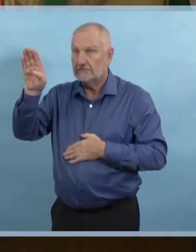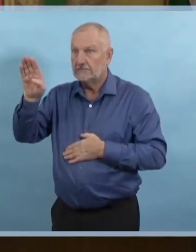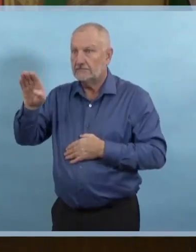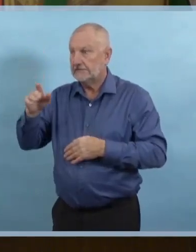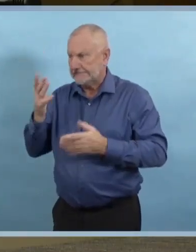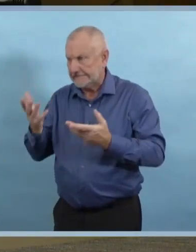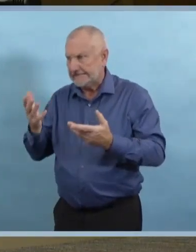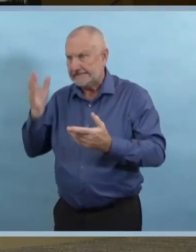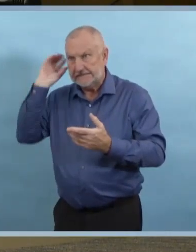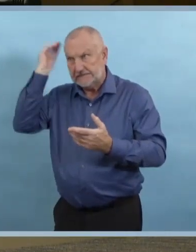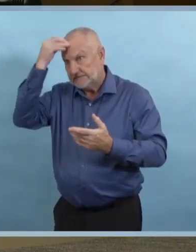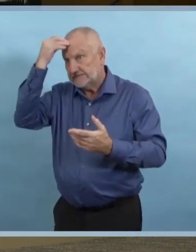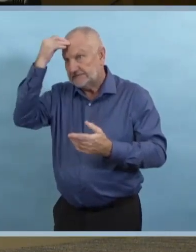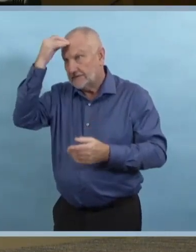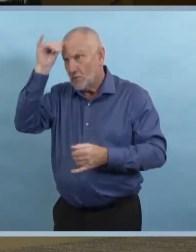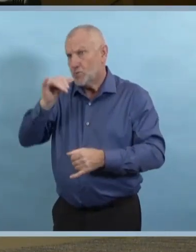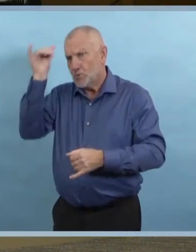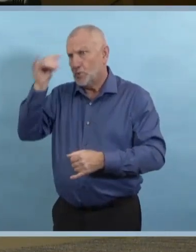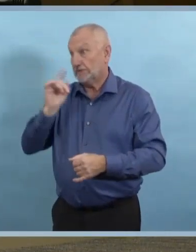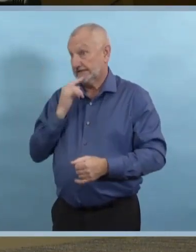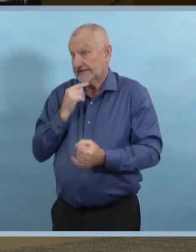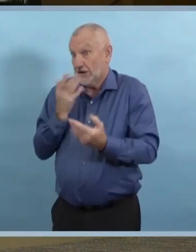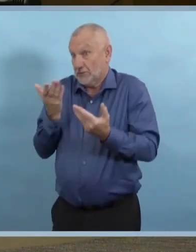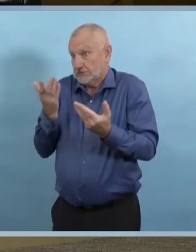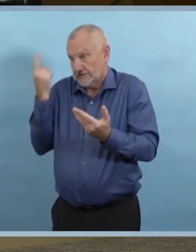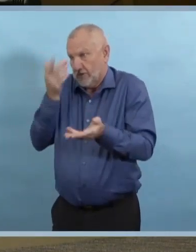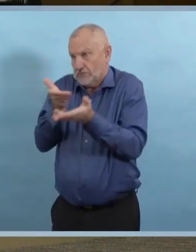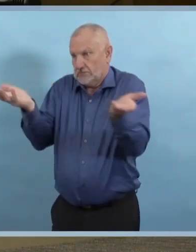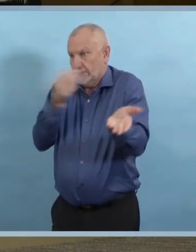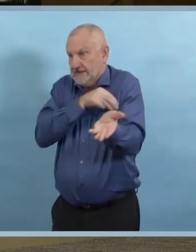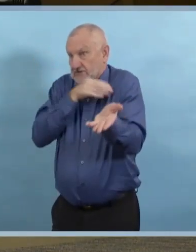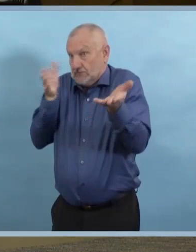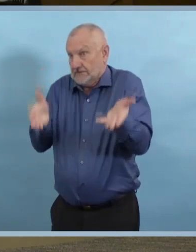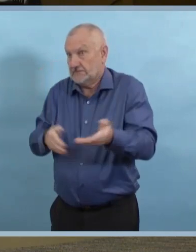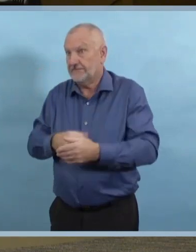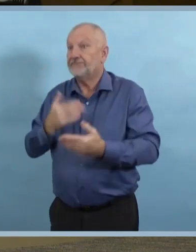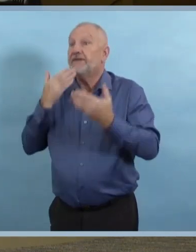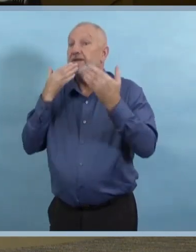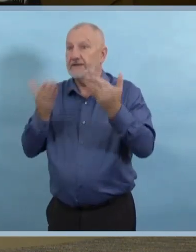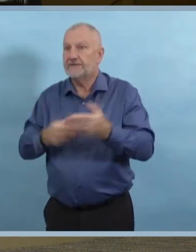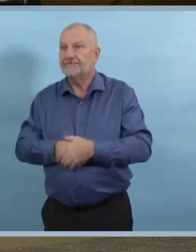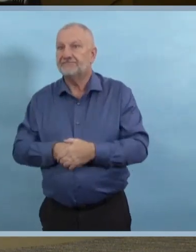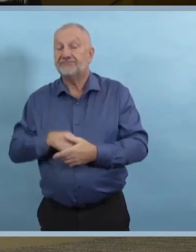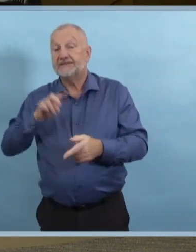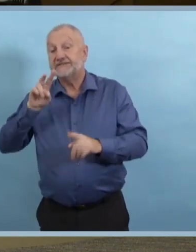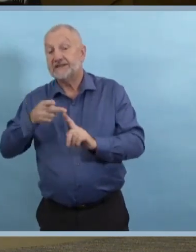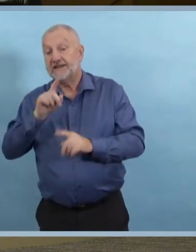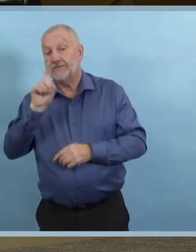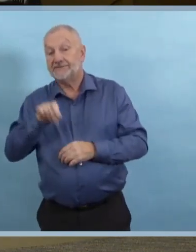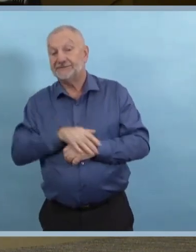question est pour l'établissement correctionnel à Headingley, où il y a une éclosion présentement.